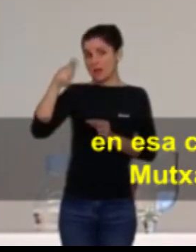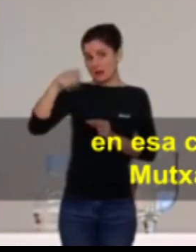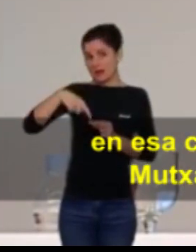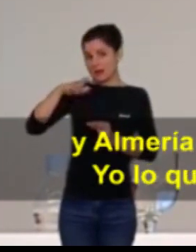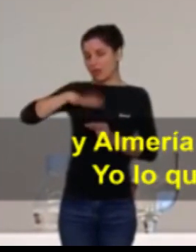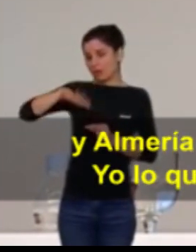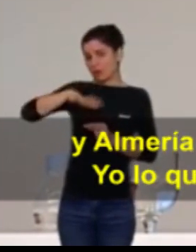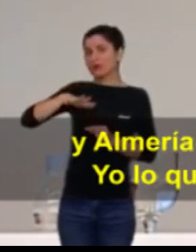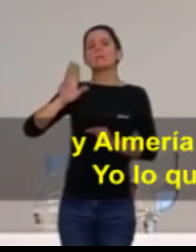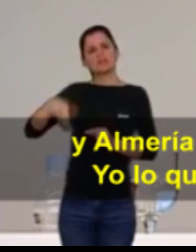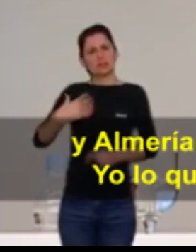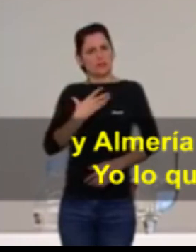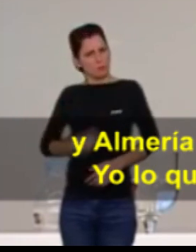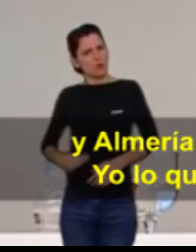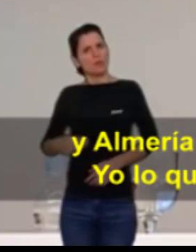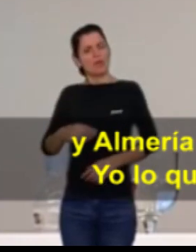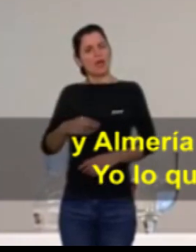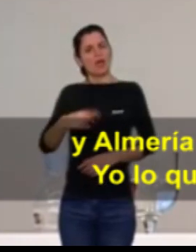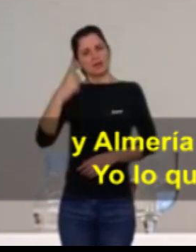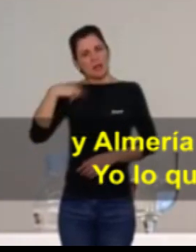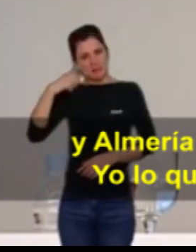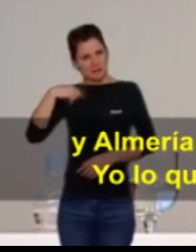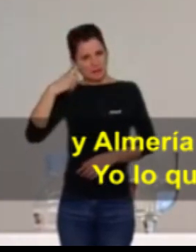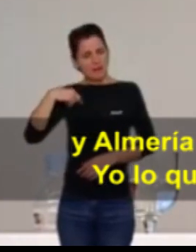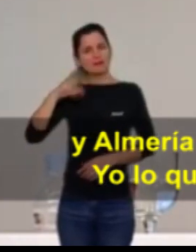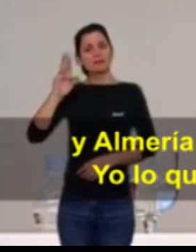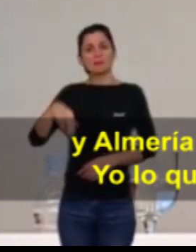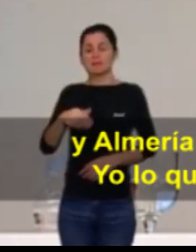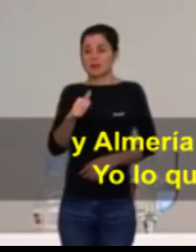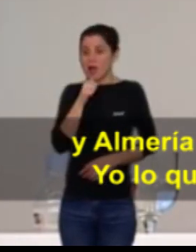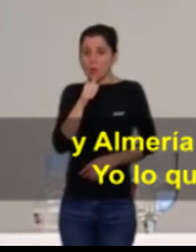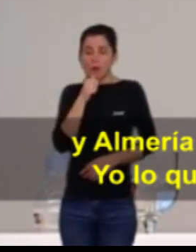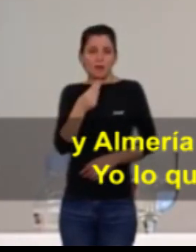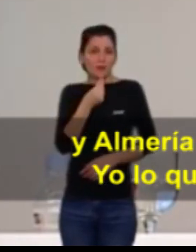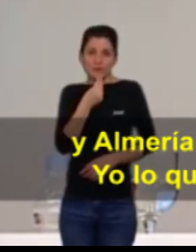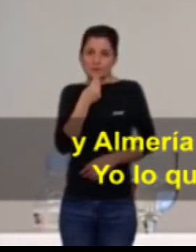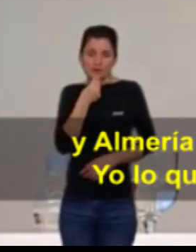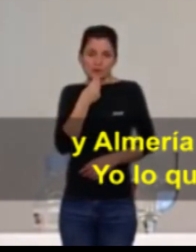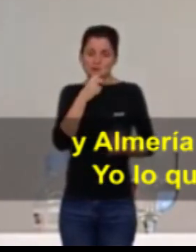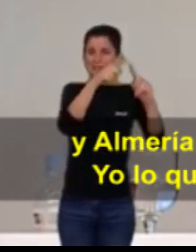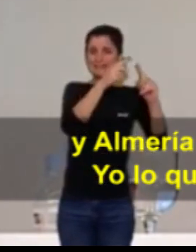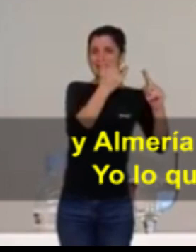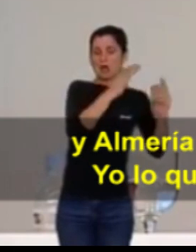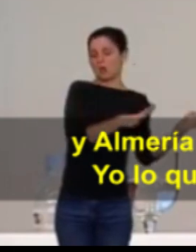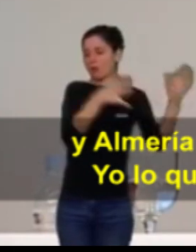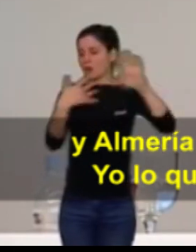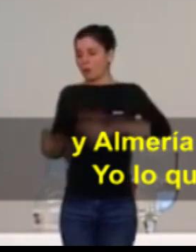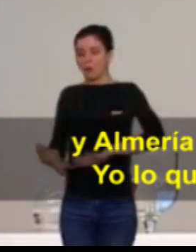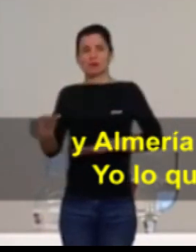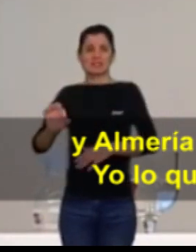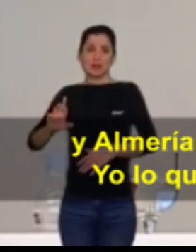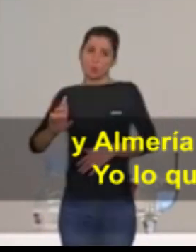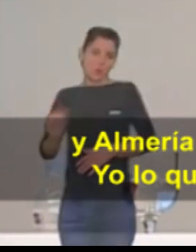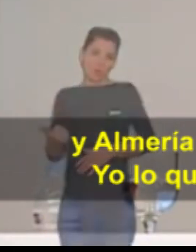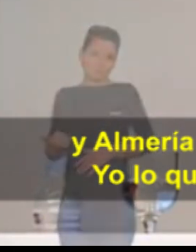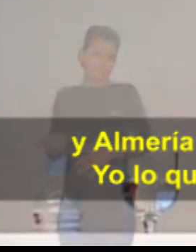de Múrcia i d'Almeria que també beuen i mengen d'eixa aigua del trasbassament. Jo el que crec és que